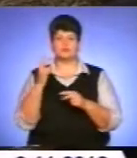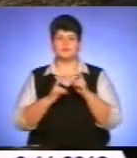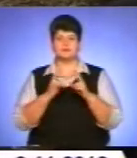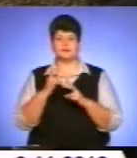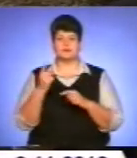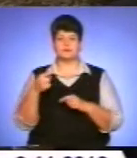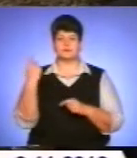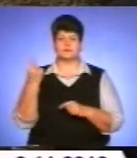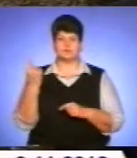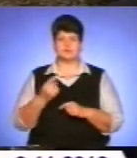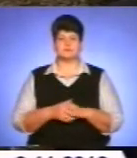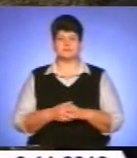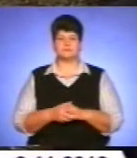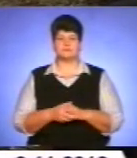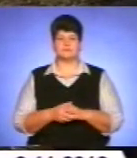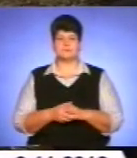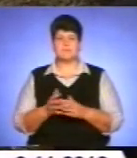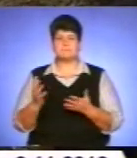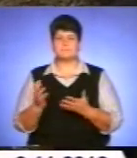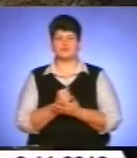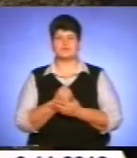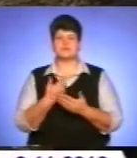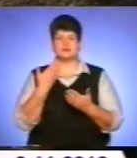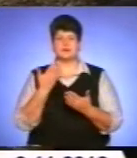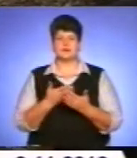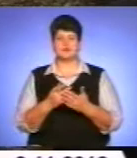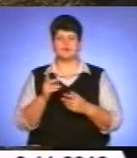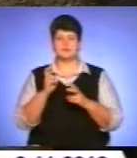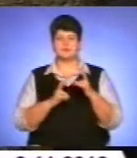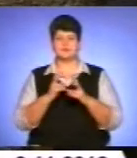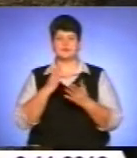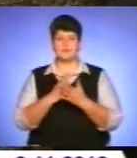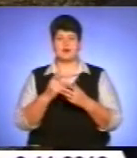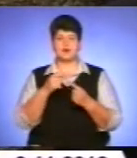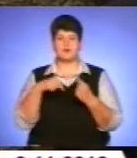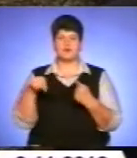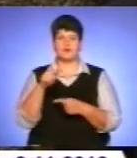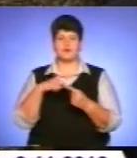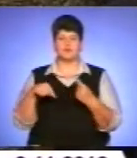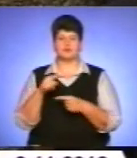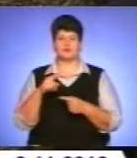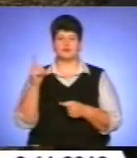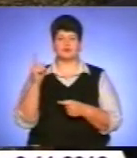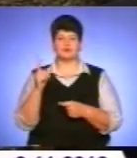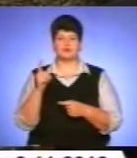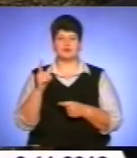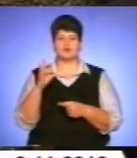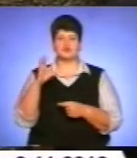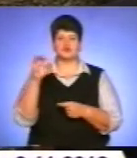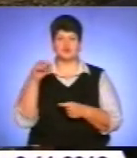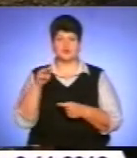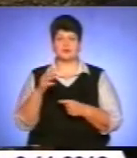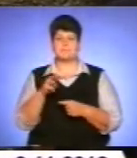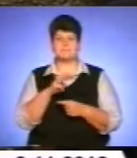Тернопільської області. І виходить таким чином, що підприємство має обороту сотні мільйонів гривень, я